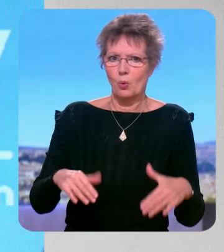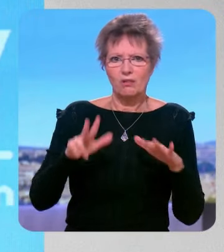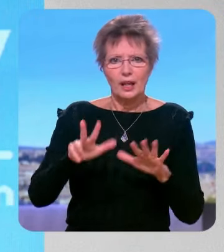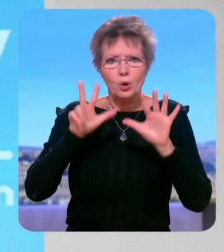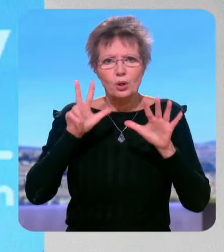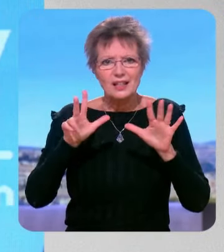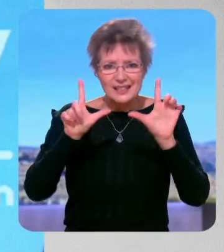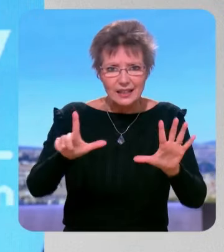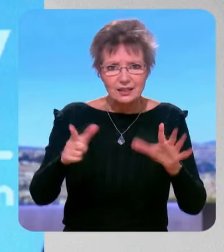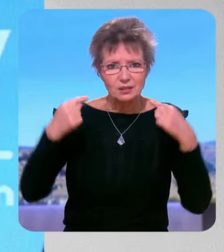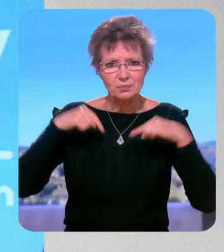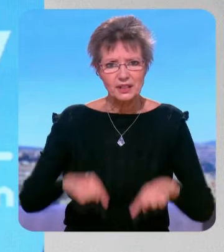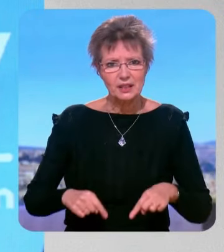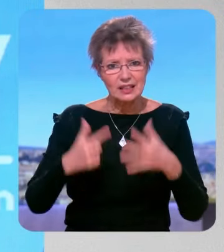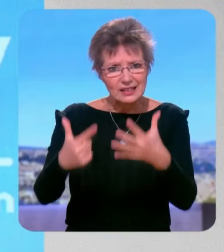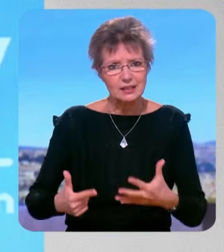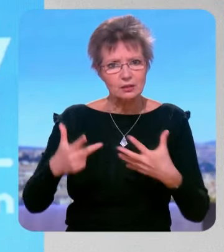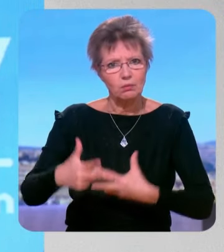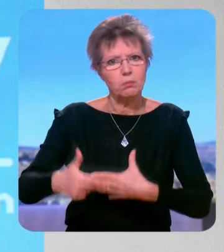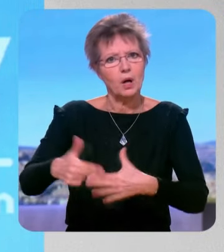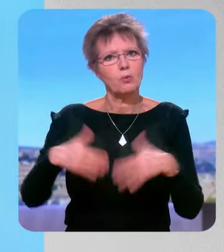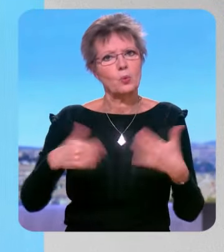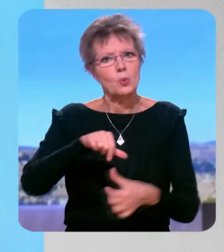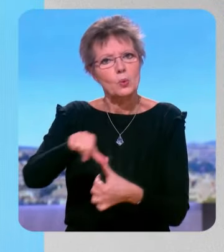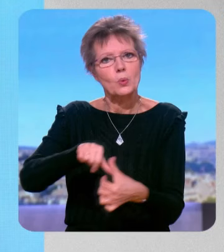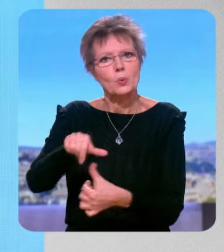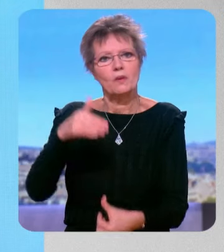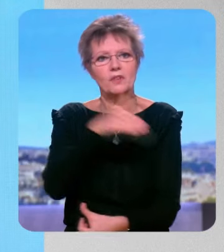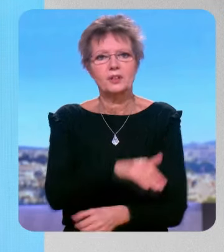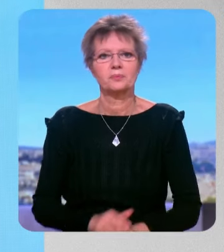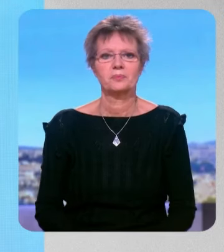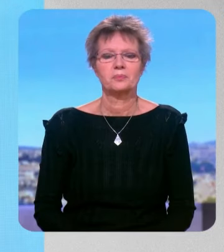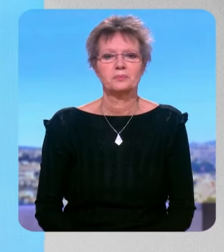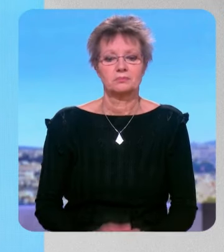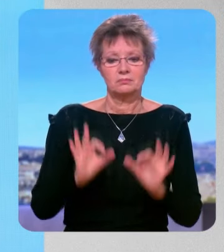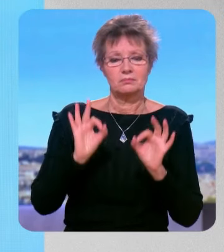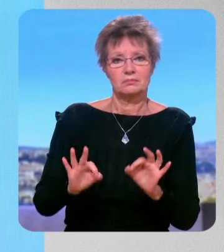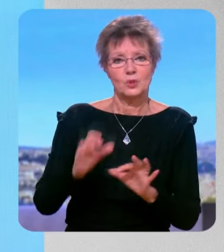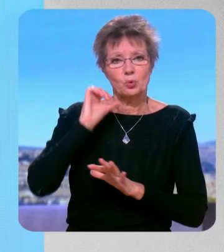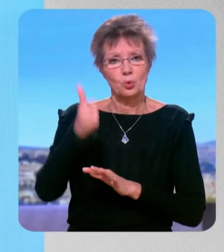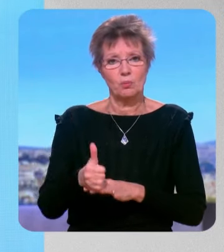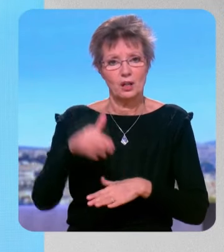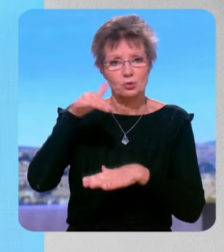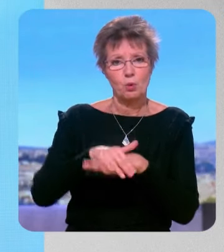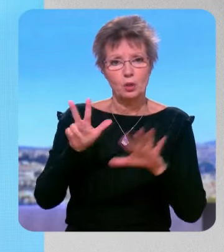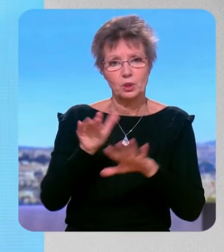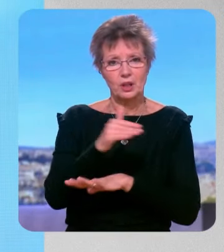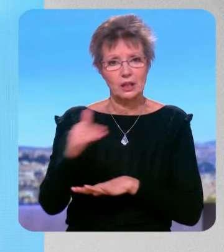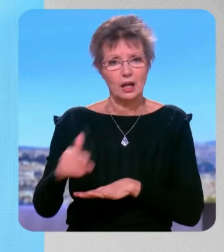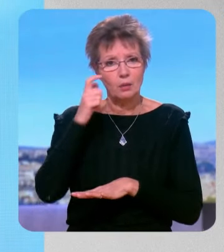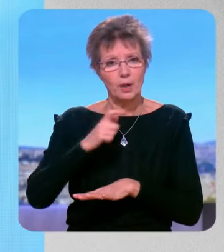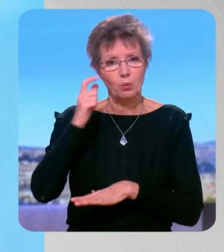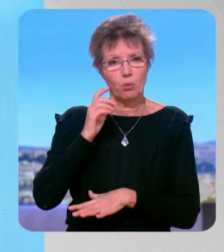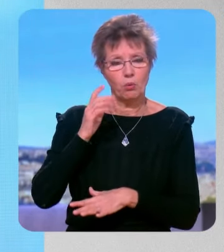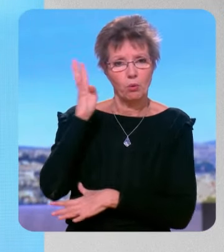ministres en sept ans ça va très très vite on a appris que le chef de l'état justement à tenir une conférence de presse ce sera demain soir à 20h15 à suivre en direct